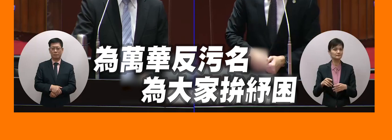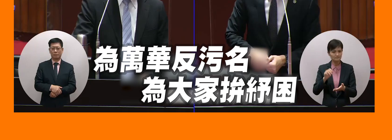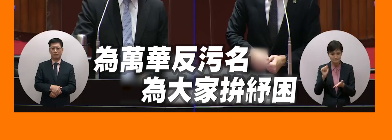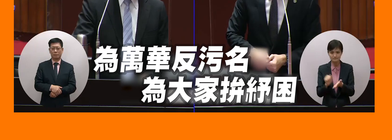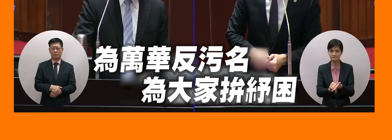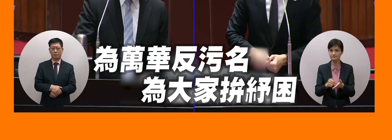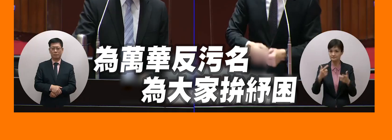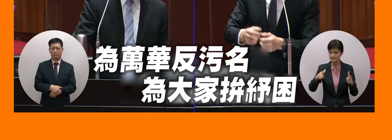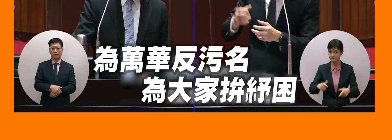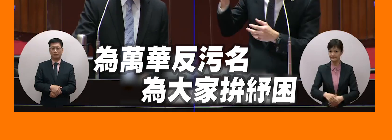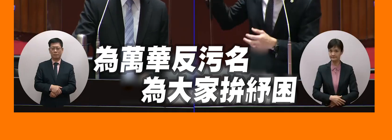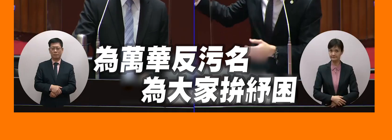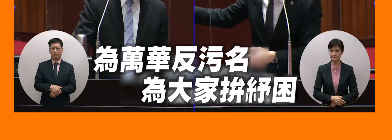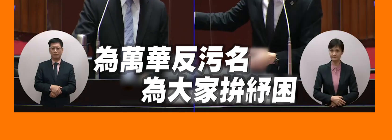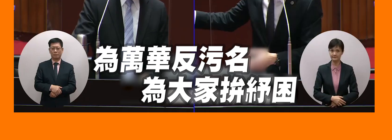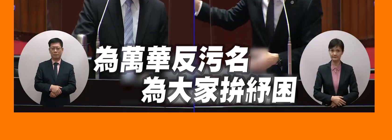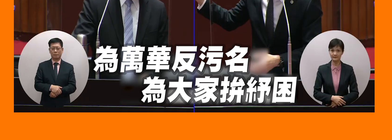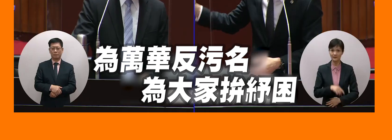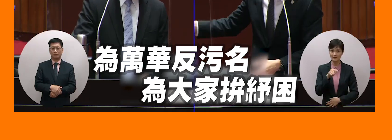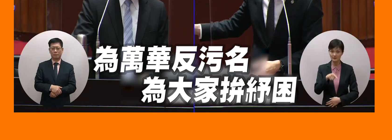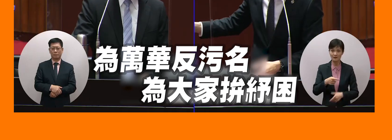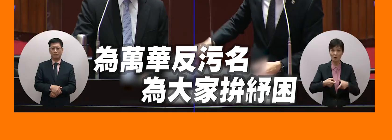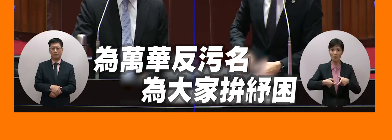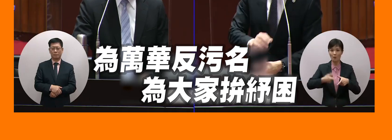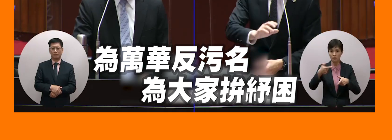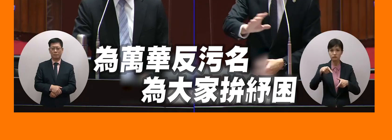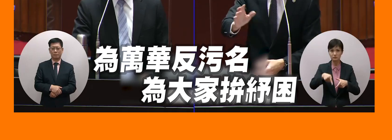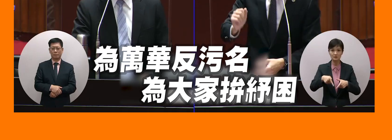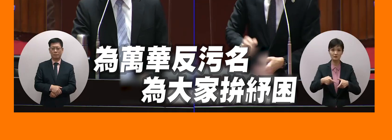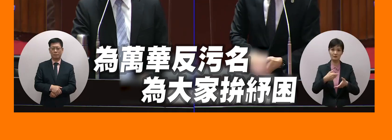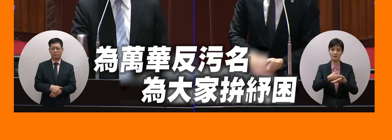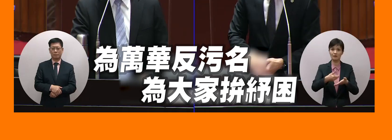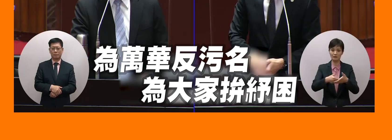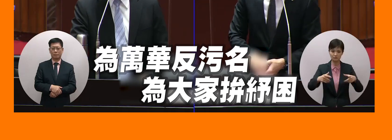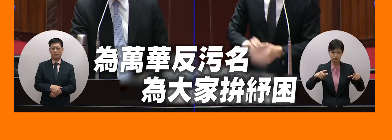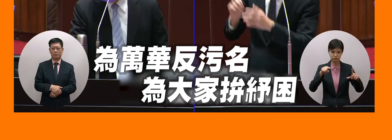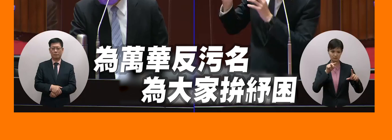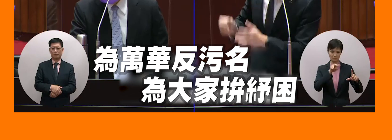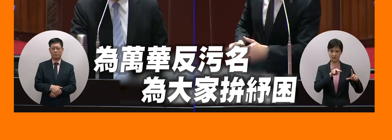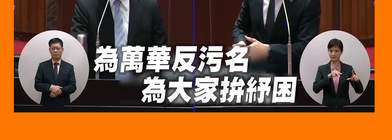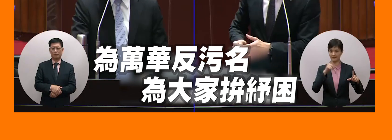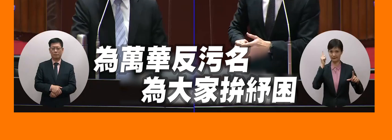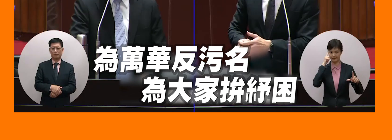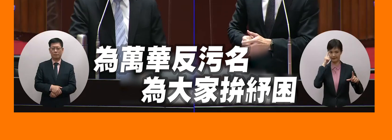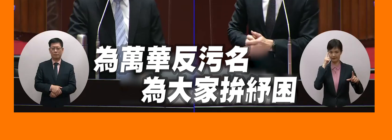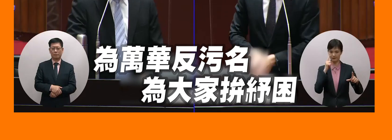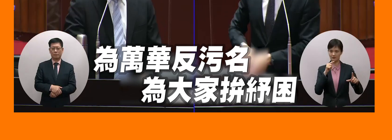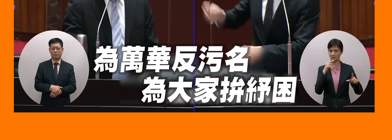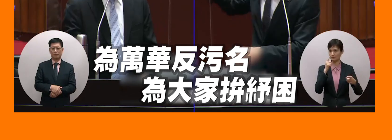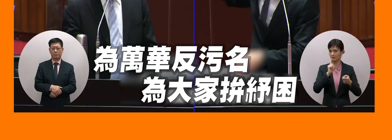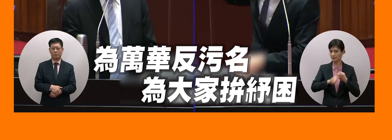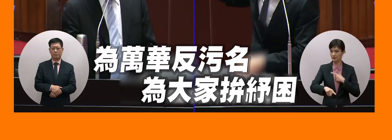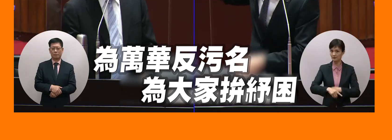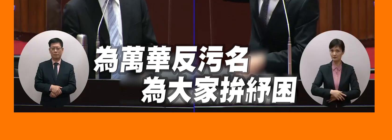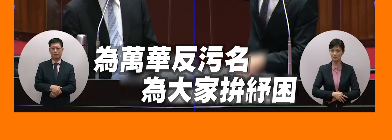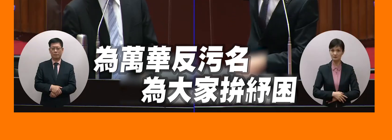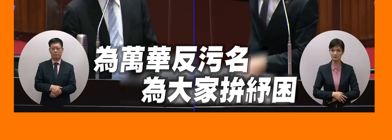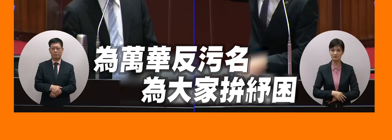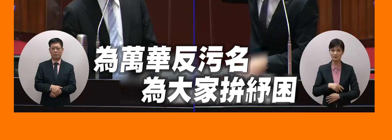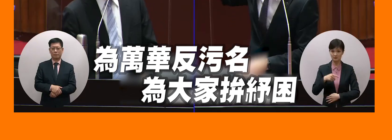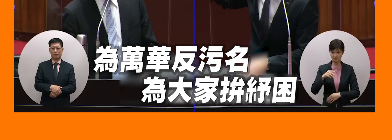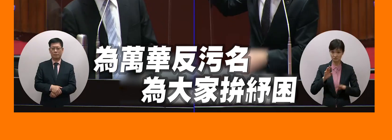有特別的人去所以說公佈這個很多人很高尤其這個時間